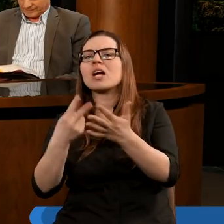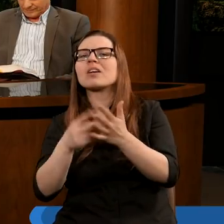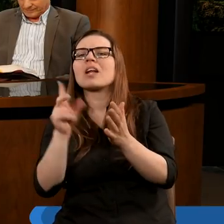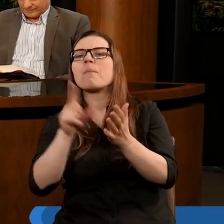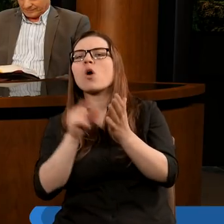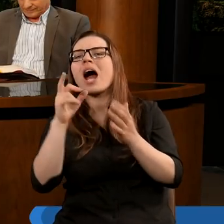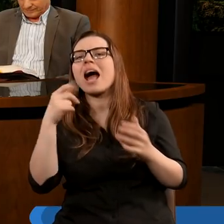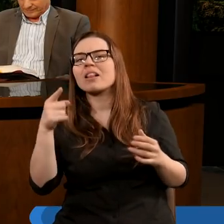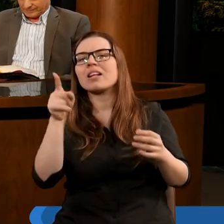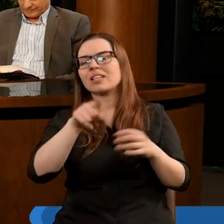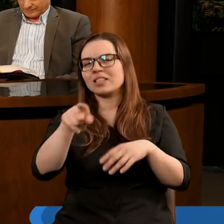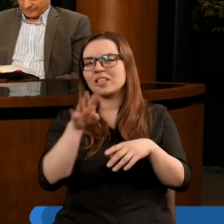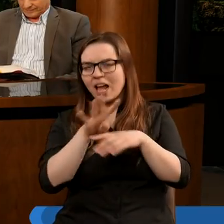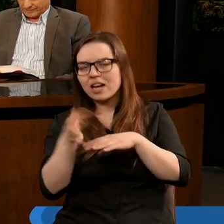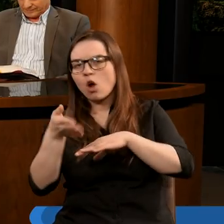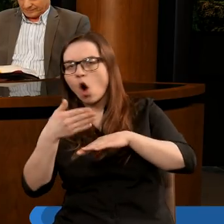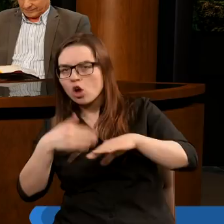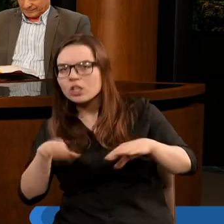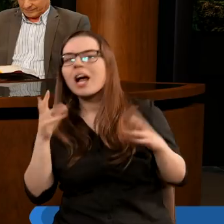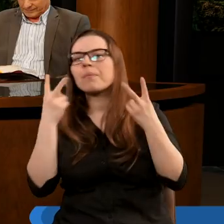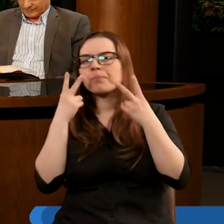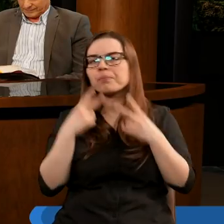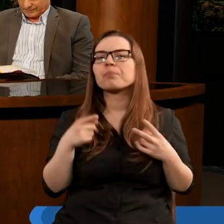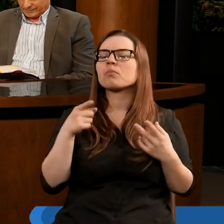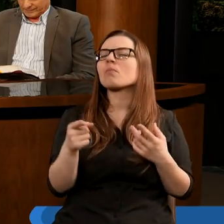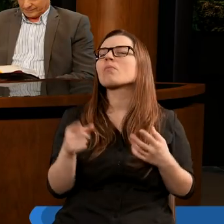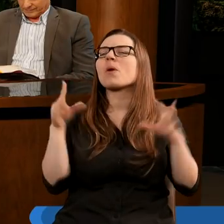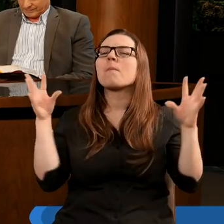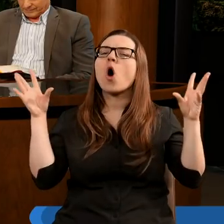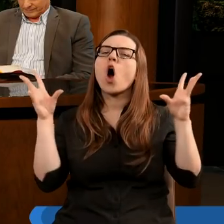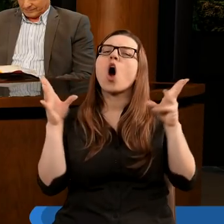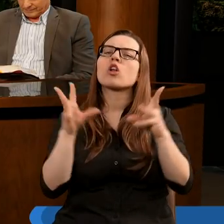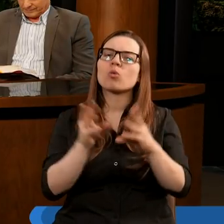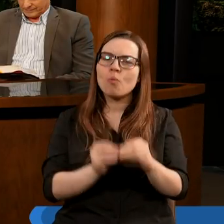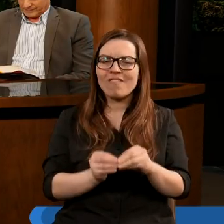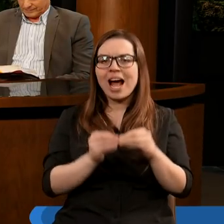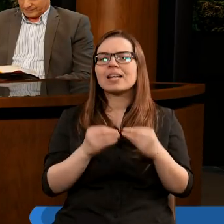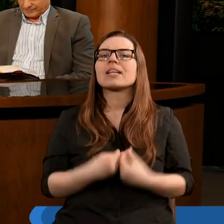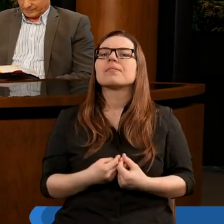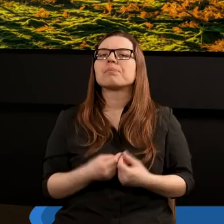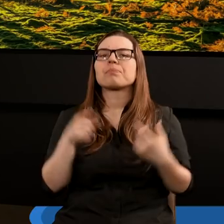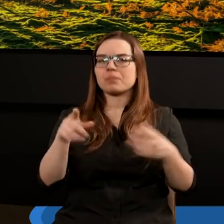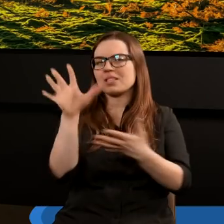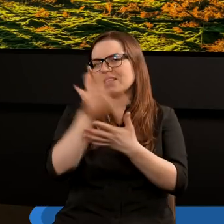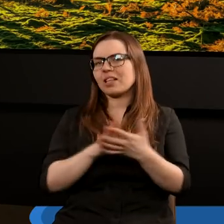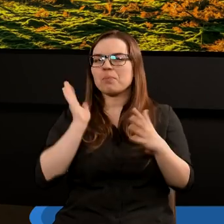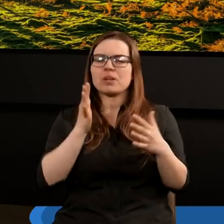Piotra Zaremby z 14 rozdziału. W zasadzie to jest takie podsumowanie, bo tych tekstów będziemy dotykali